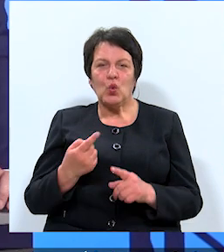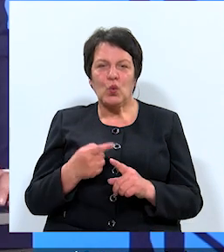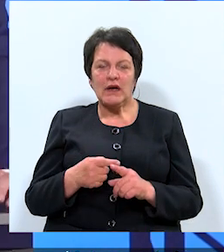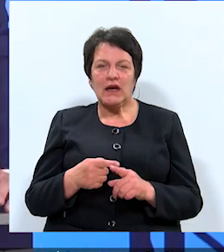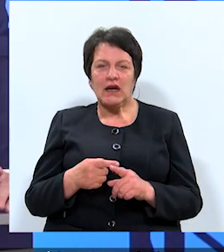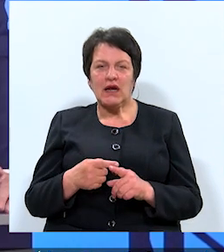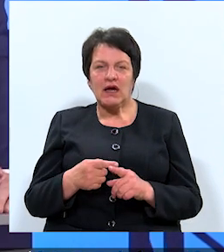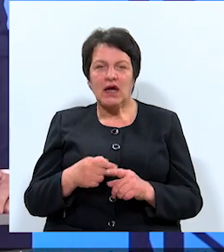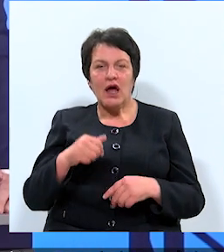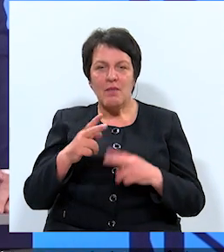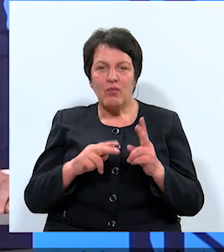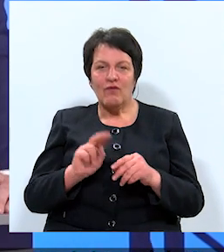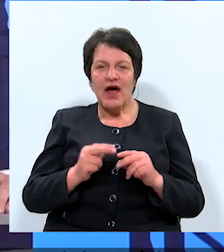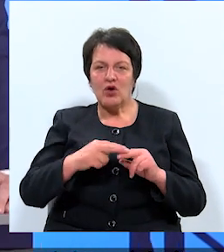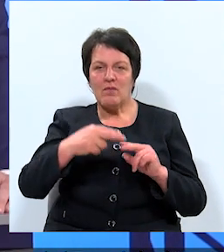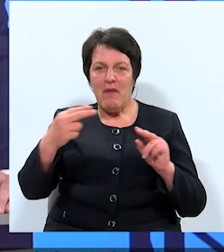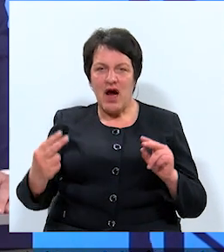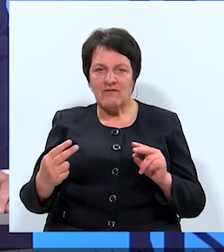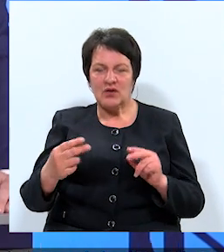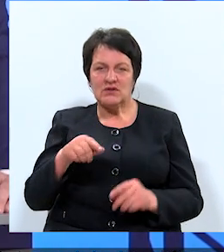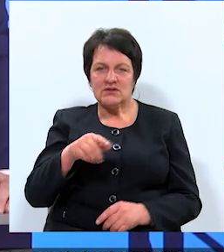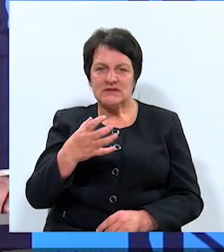Un būvējot pārvadu C.